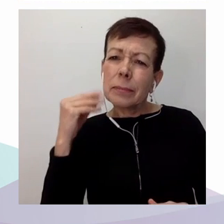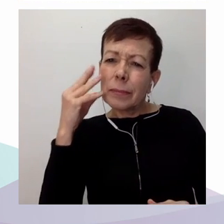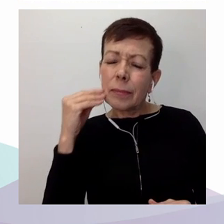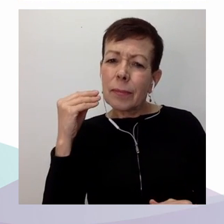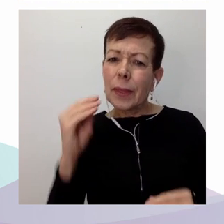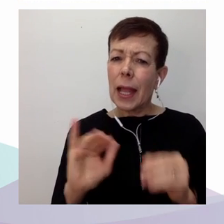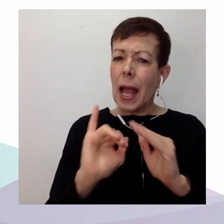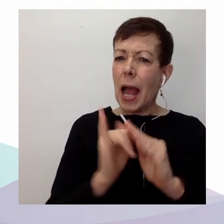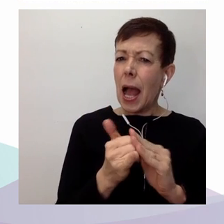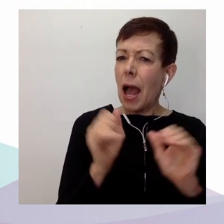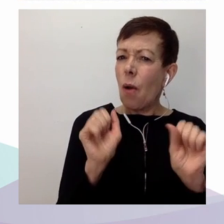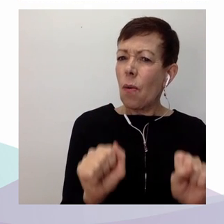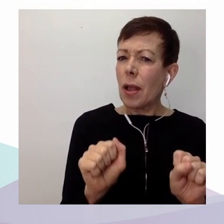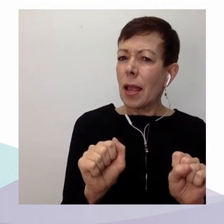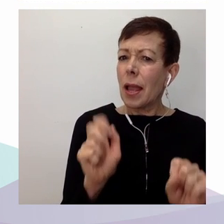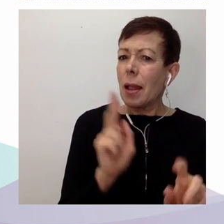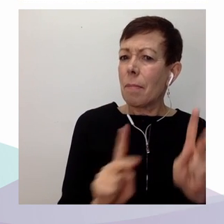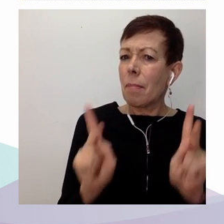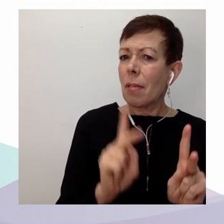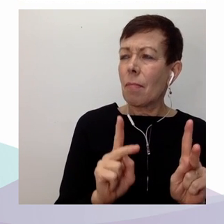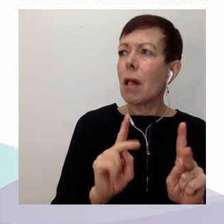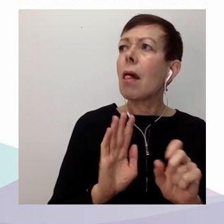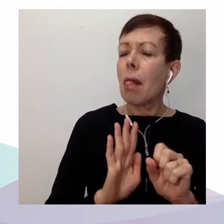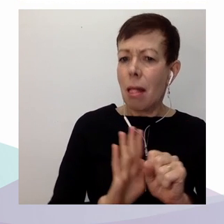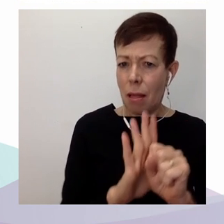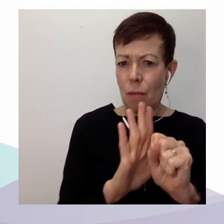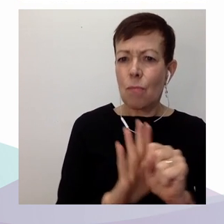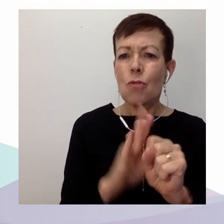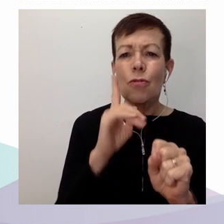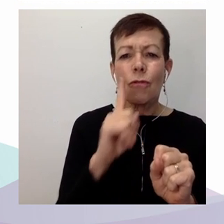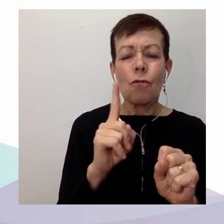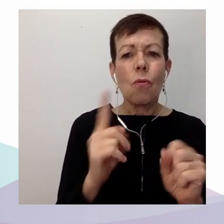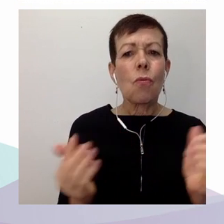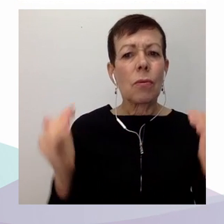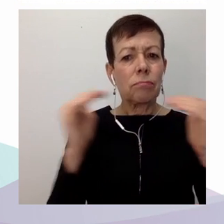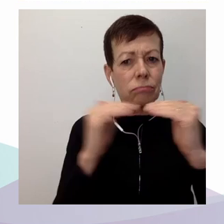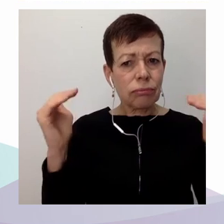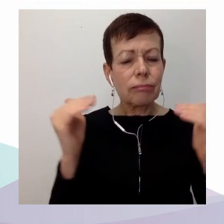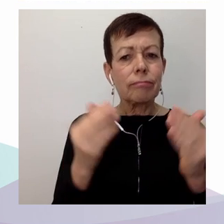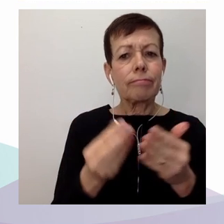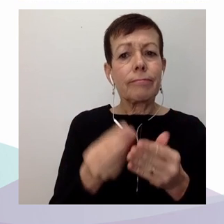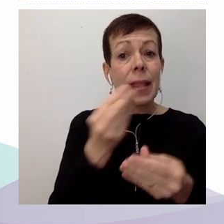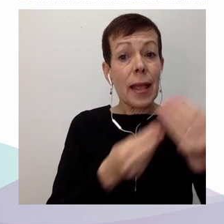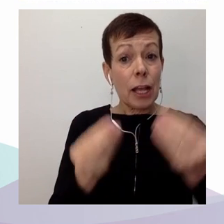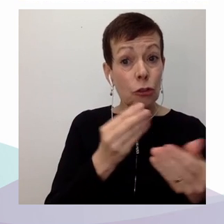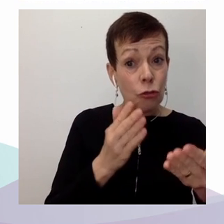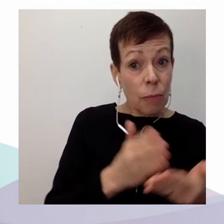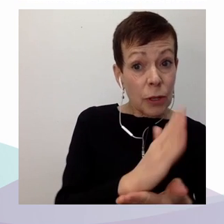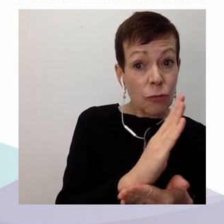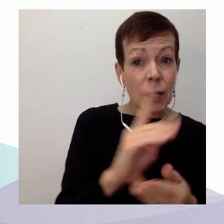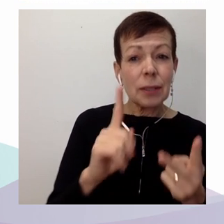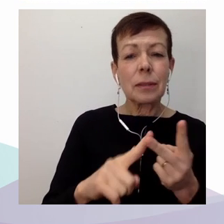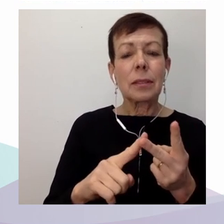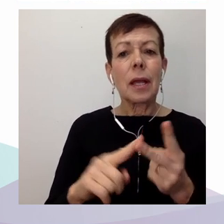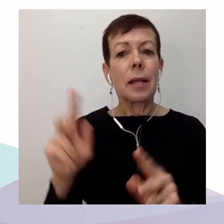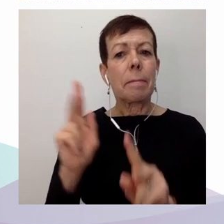droits économiques et sociaux en tant que normes juridiques pouvant soutenir une transition solidaire.